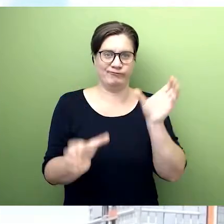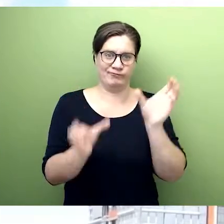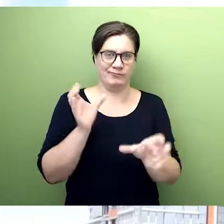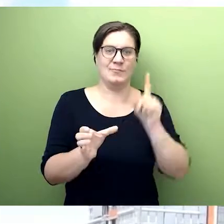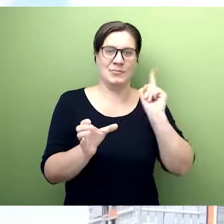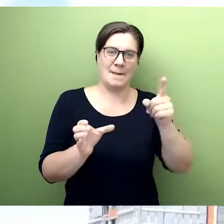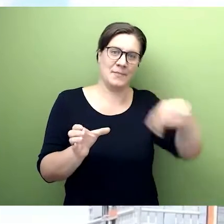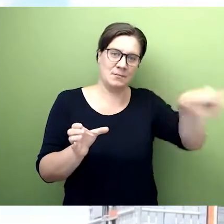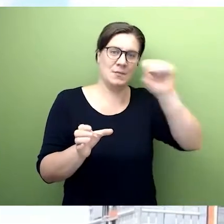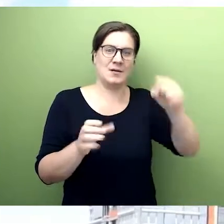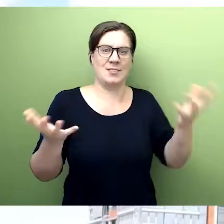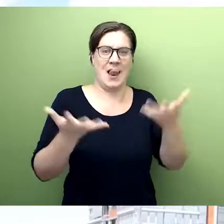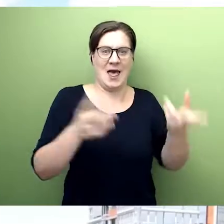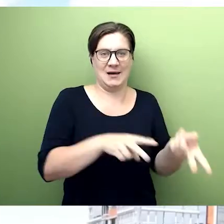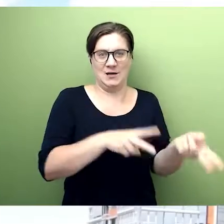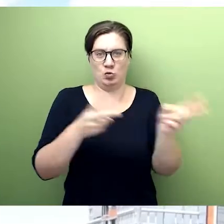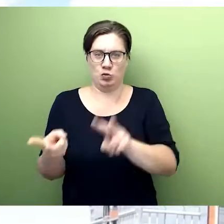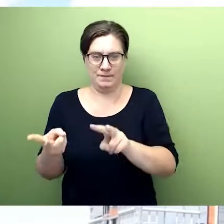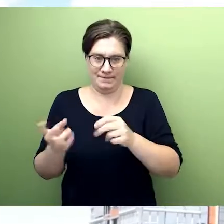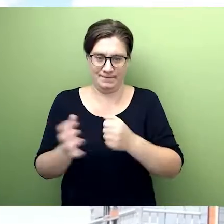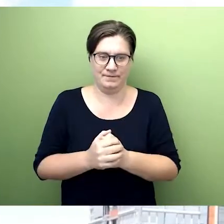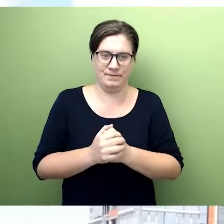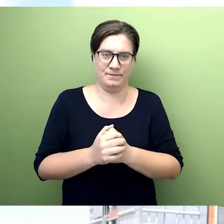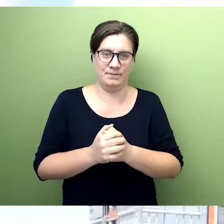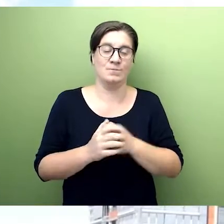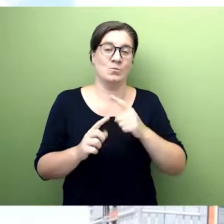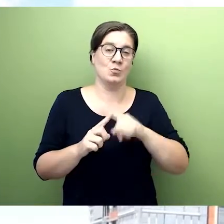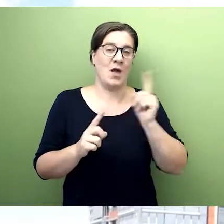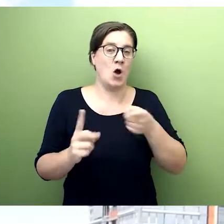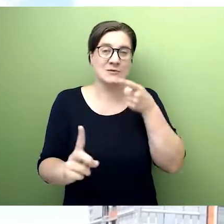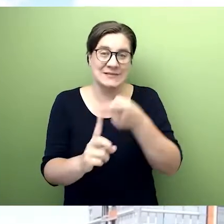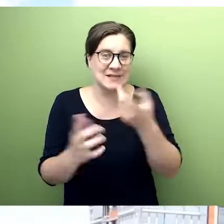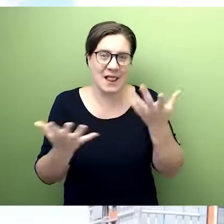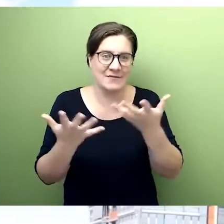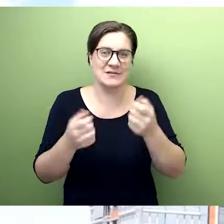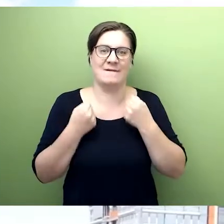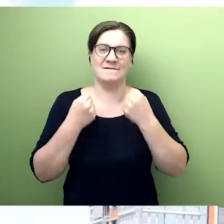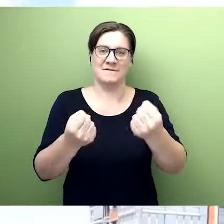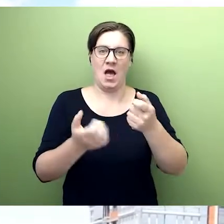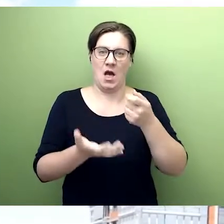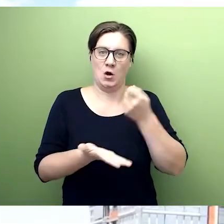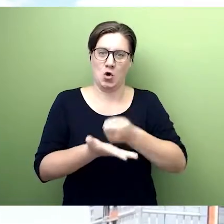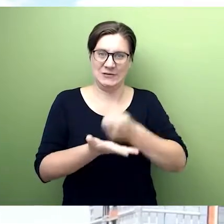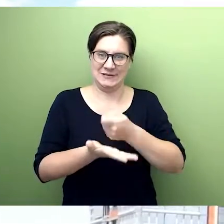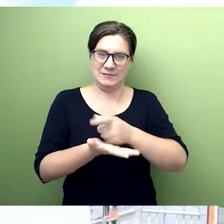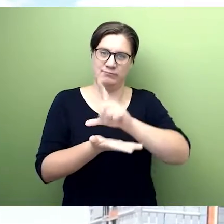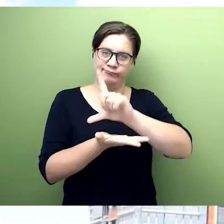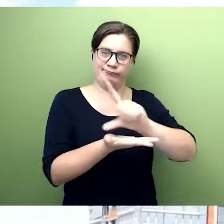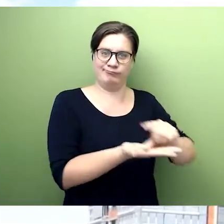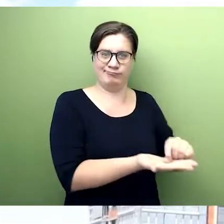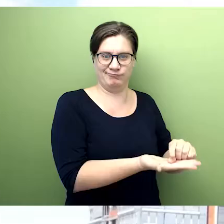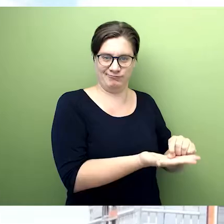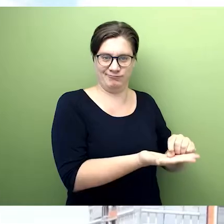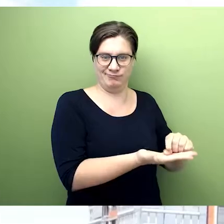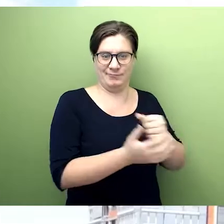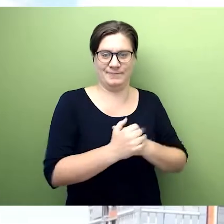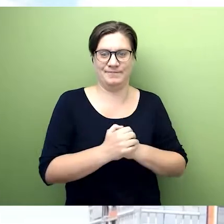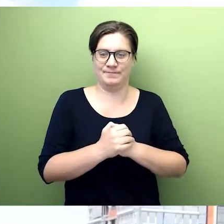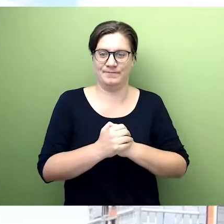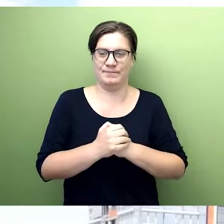brauchen wir im Straßenverkehr mehr Sicherheit für Fahrradfahrer und Fußgänger.